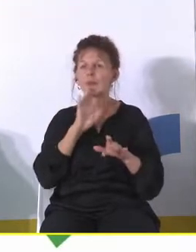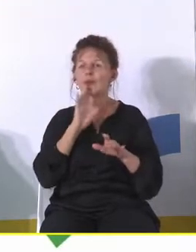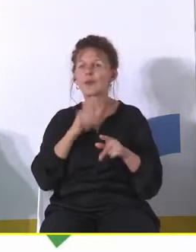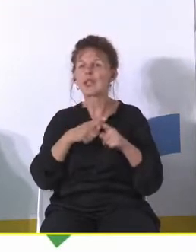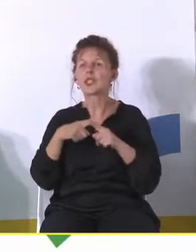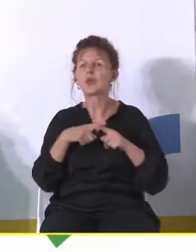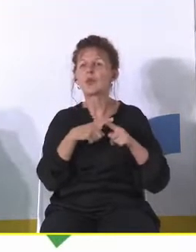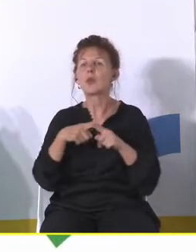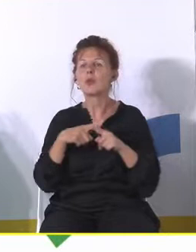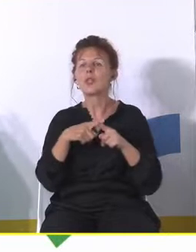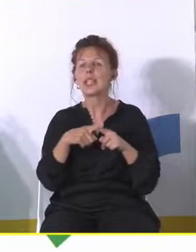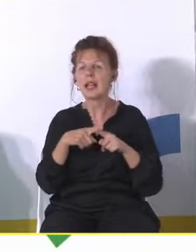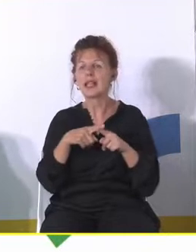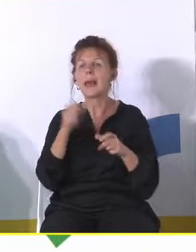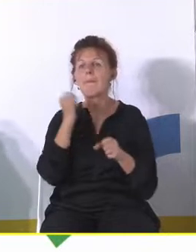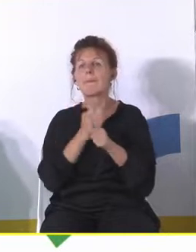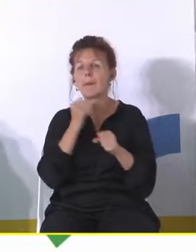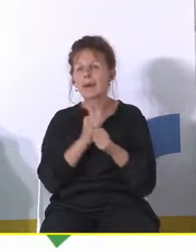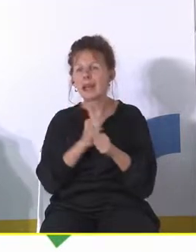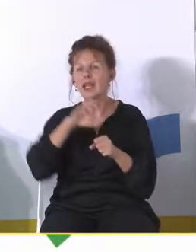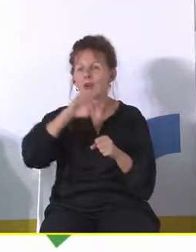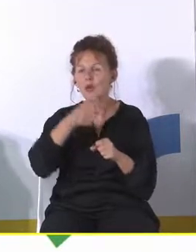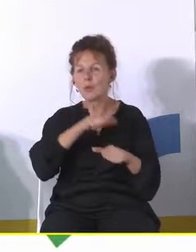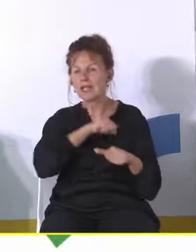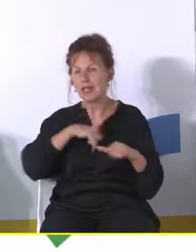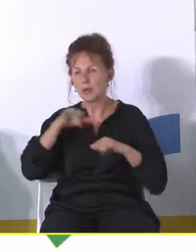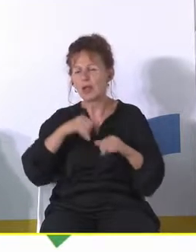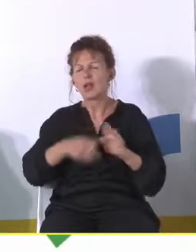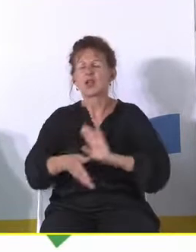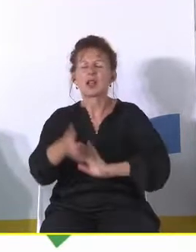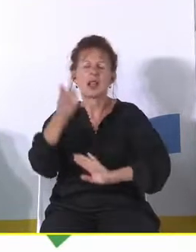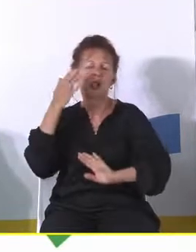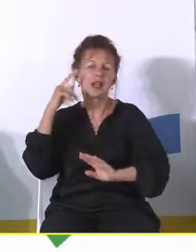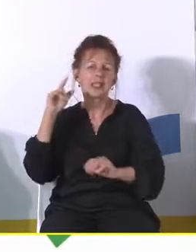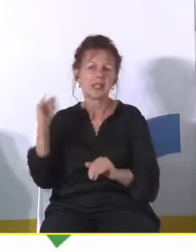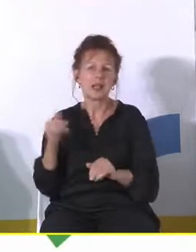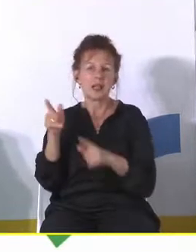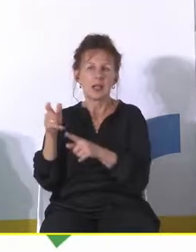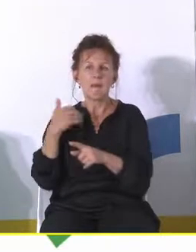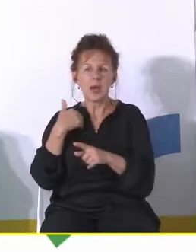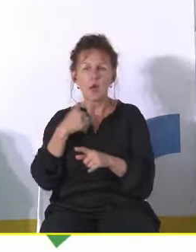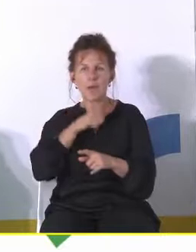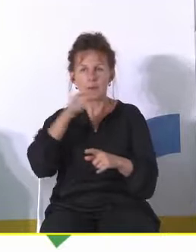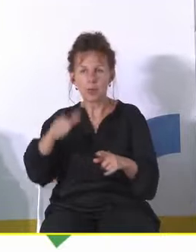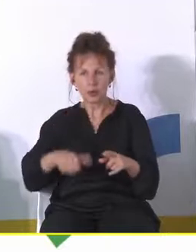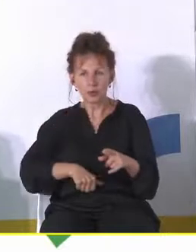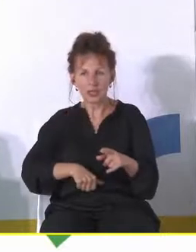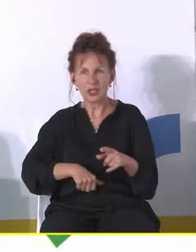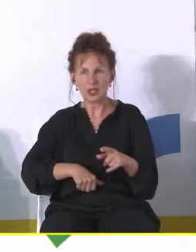powiedzieć to znaczy pewne grupy samorządowców które tam są od zawsze ja byłem burmistrzem no teraz